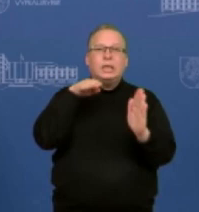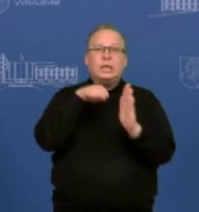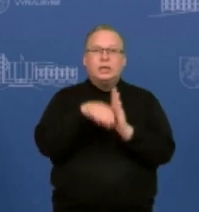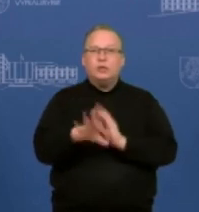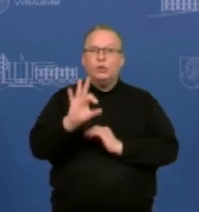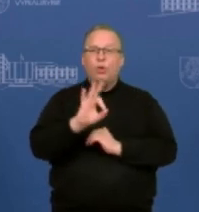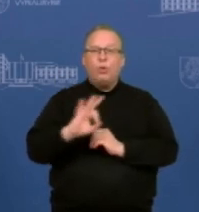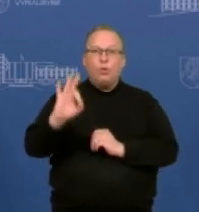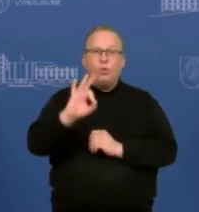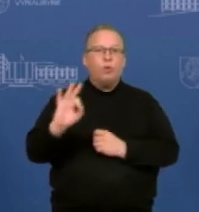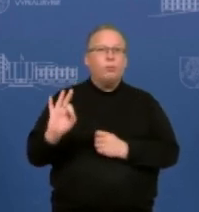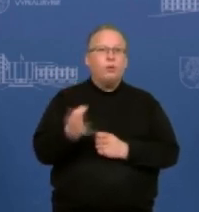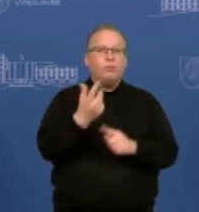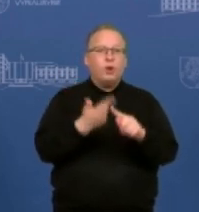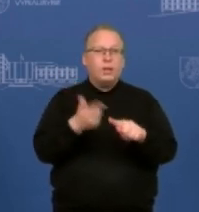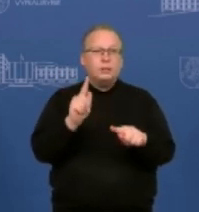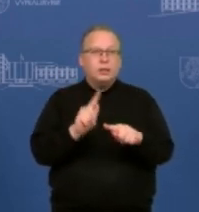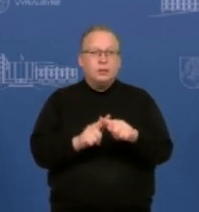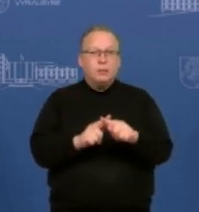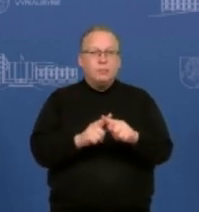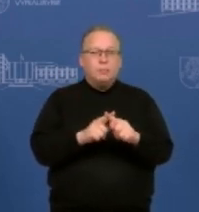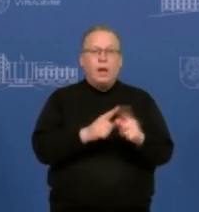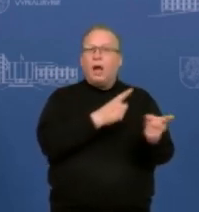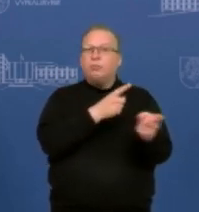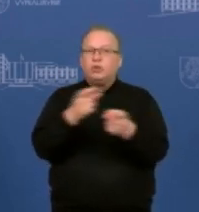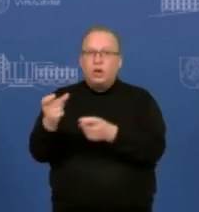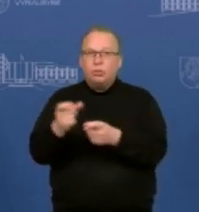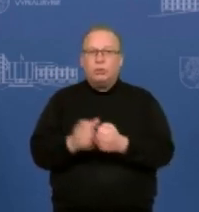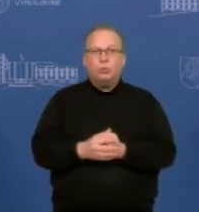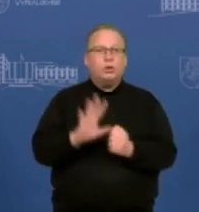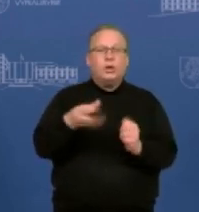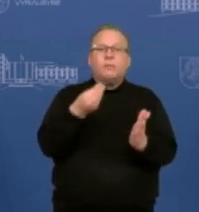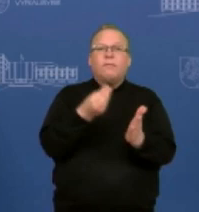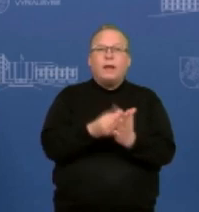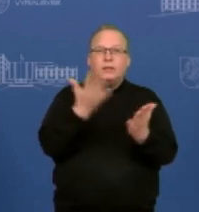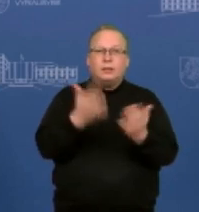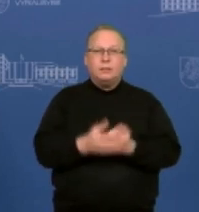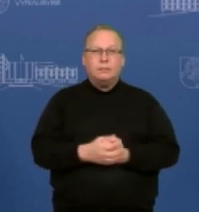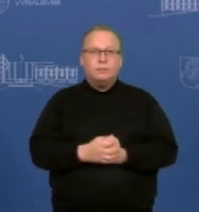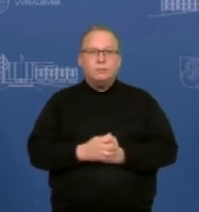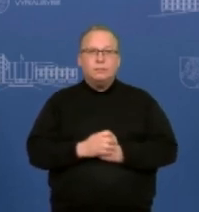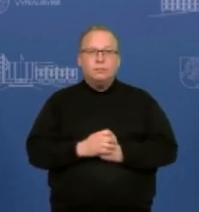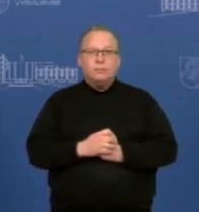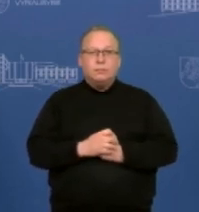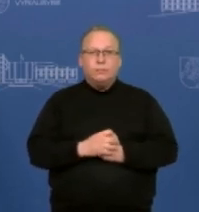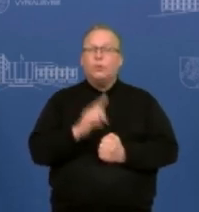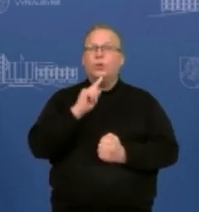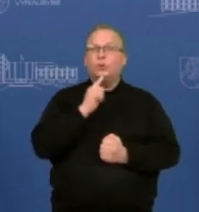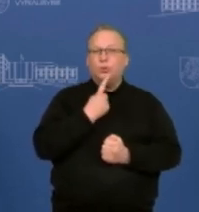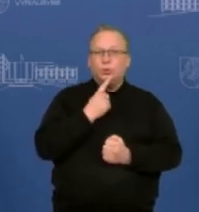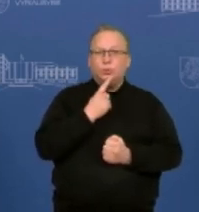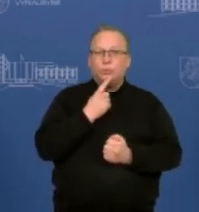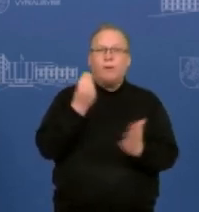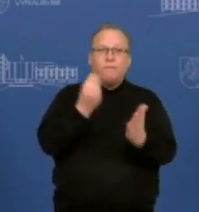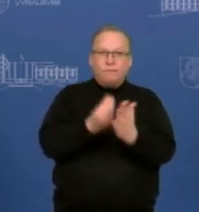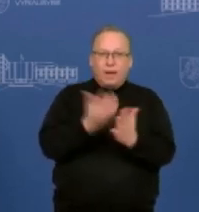evokacija iš Mariupole, bet jį buvo nutraukta dėl apšaudimų, kaip tai galima pibūdinti? Sunku vertinti